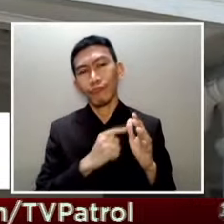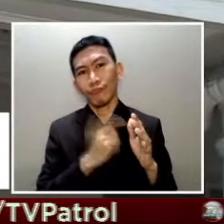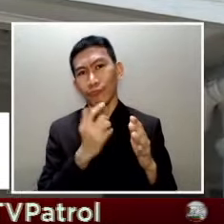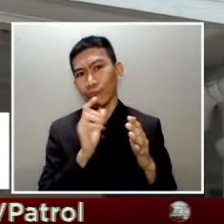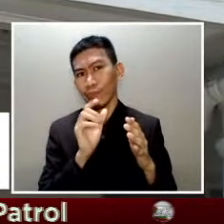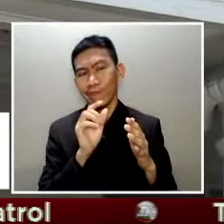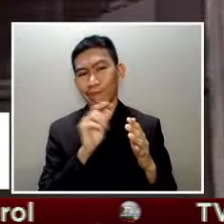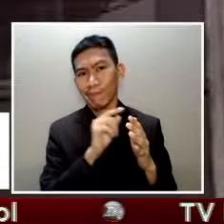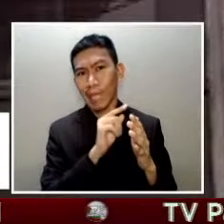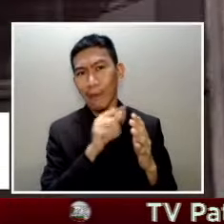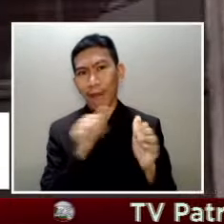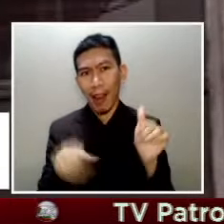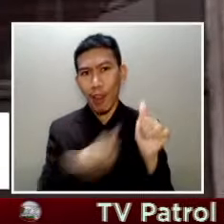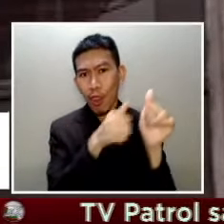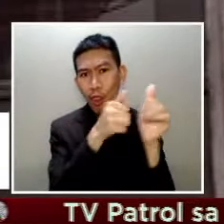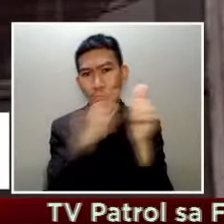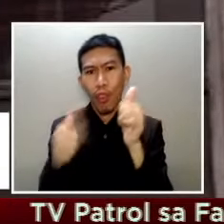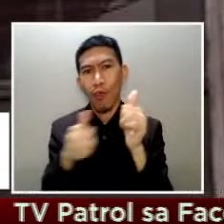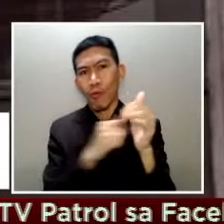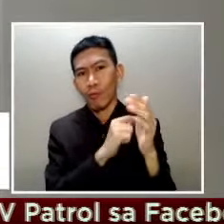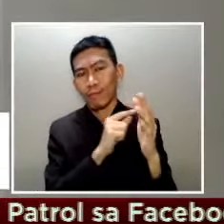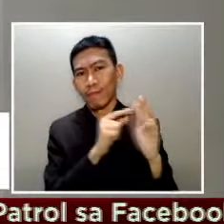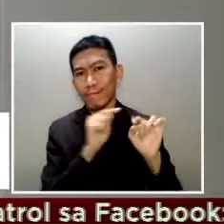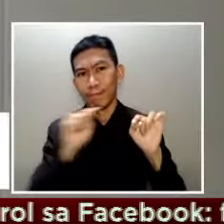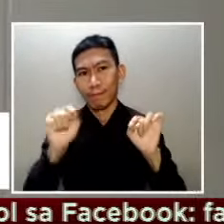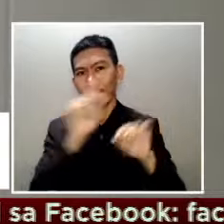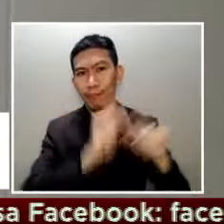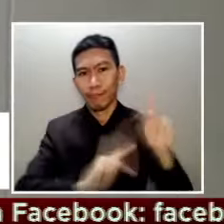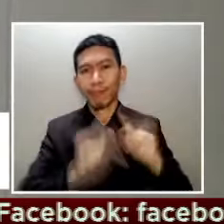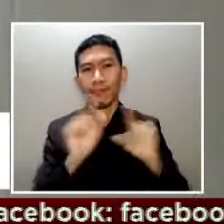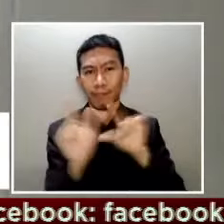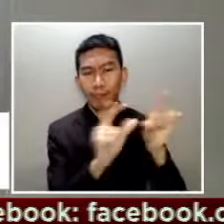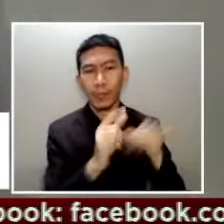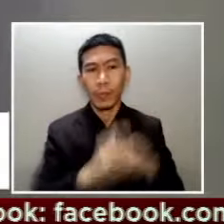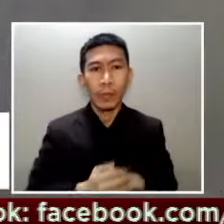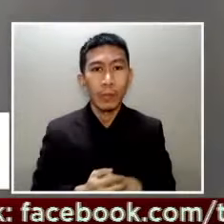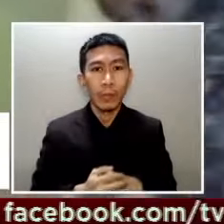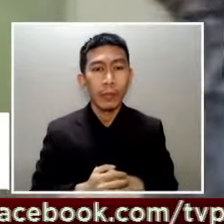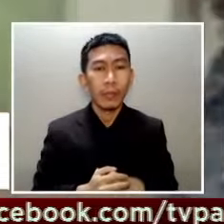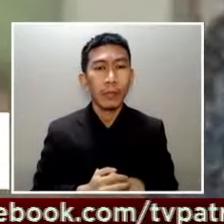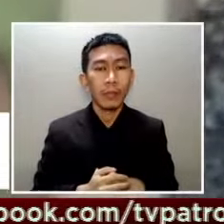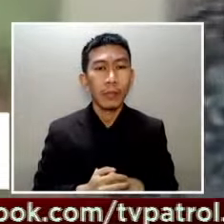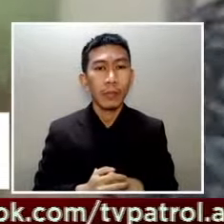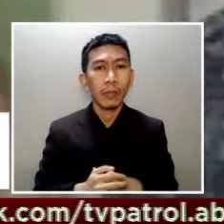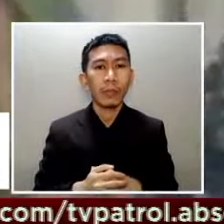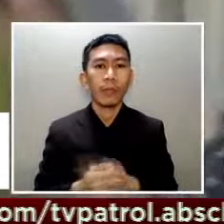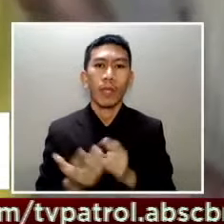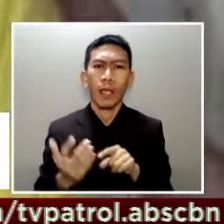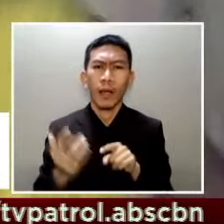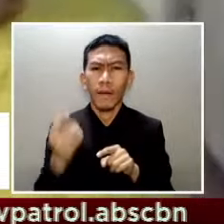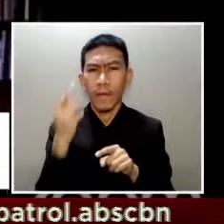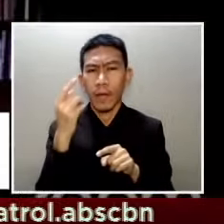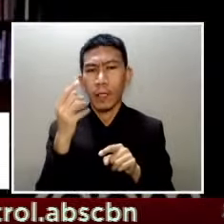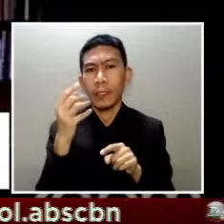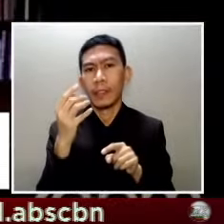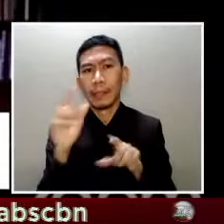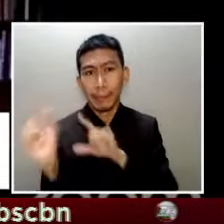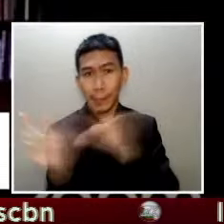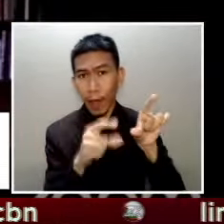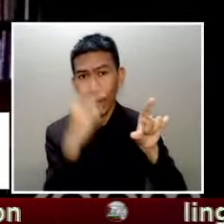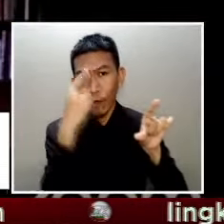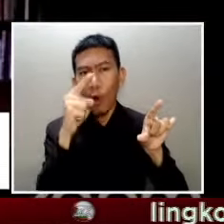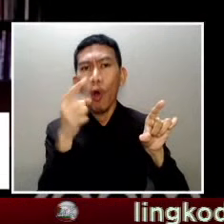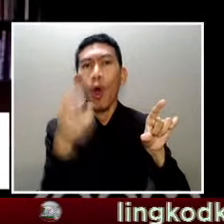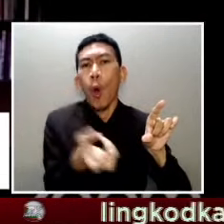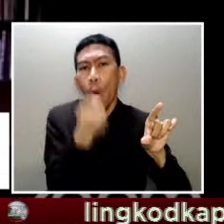sinabi ng Department of Justice at Office of the Solicitor General na ang designation ay para lang i-freeze ang mga ari-arian ng mga nabansagang terorista Pangamba